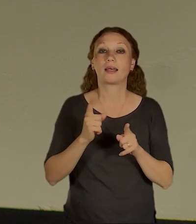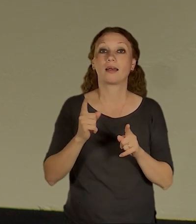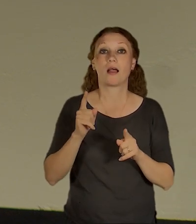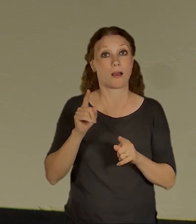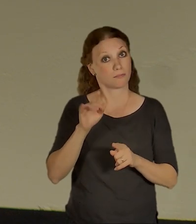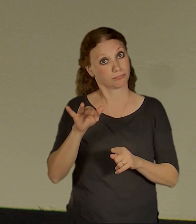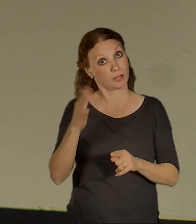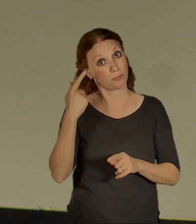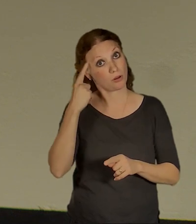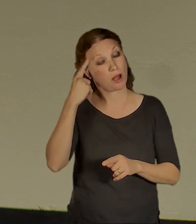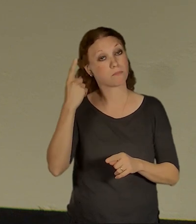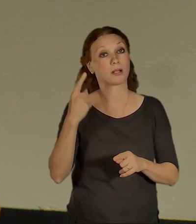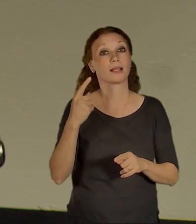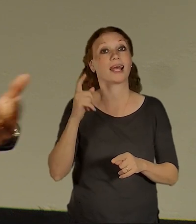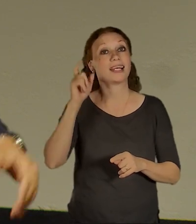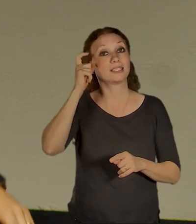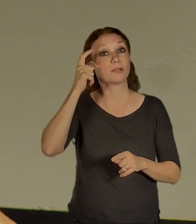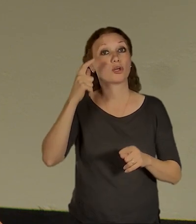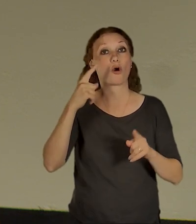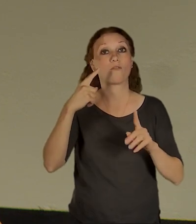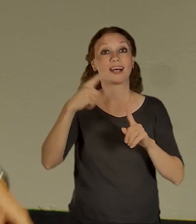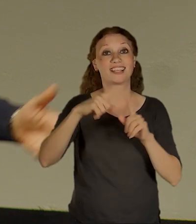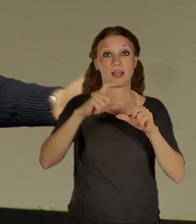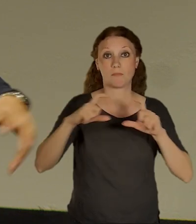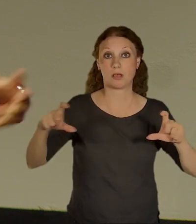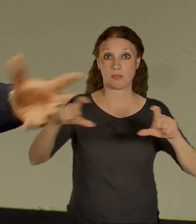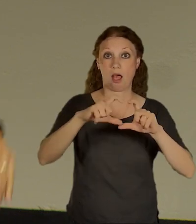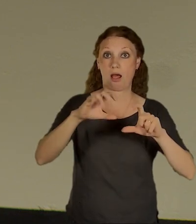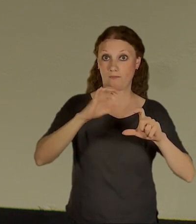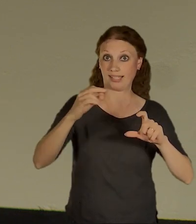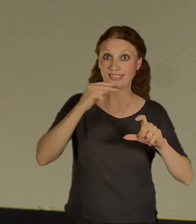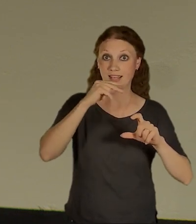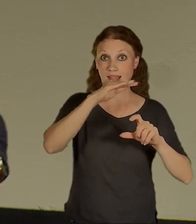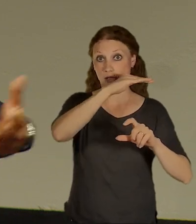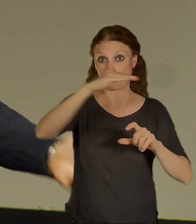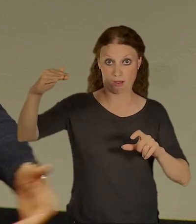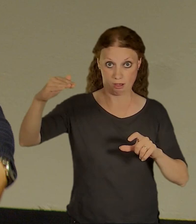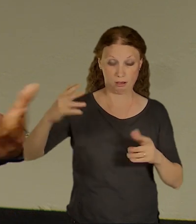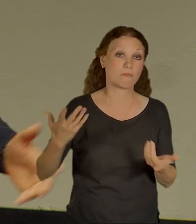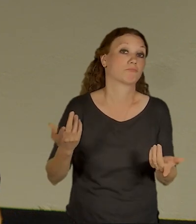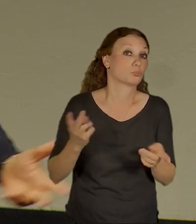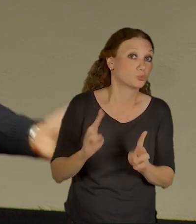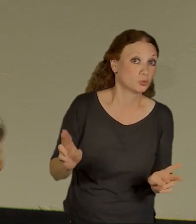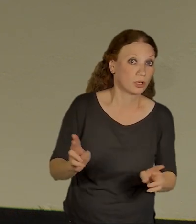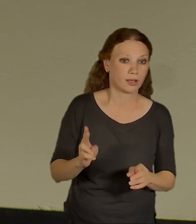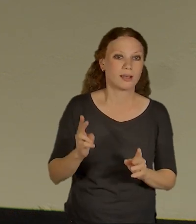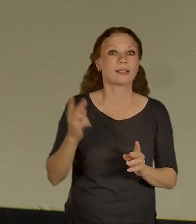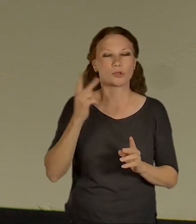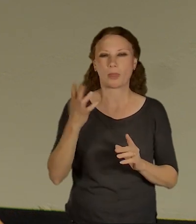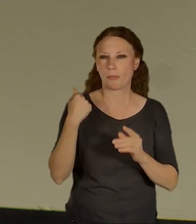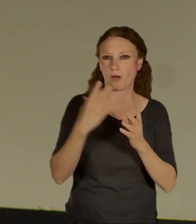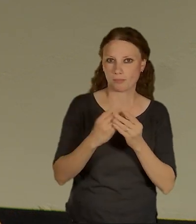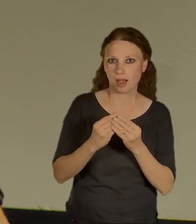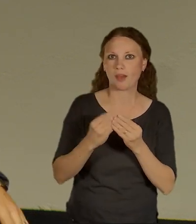na Smíchově mohl mít zelenou střechu. To je samozřejmě teďka aktuální téma. Vy jste zmiňoval, že ten materiál nenavržen tak, aby samozřejmě se ohřál, ale zase rychle